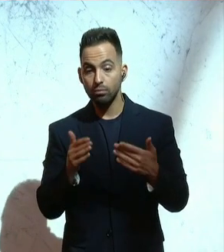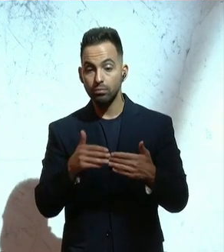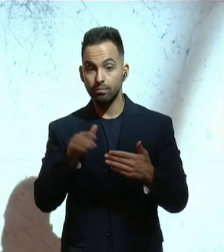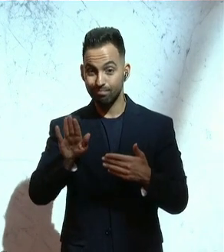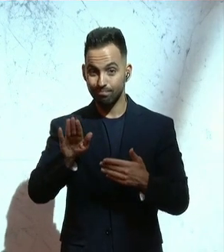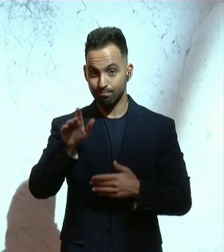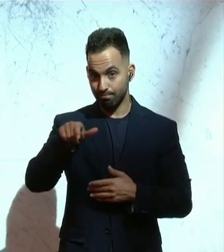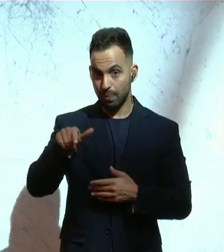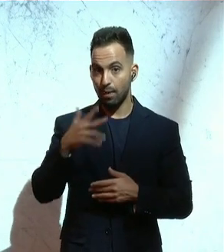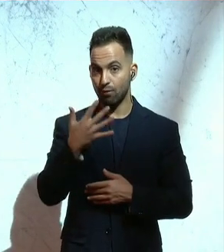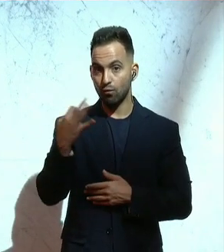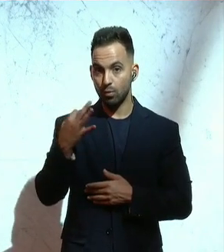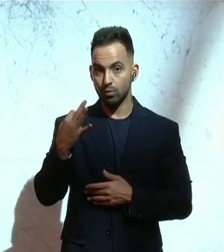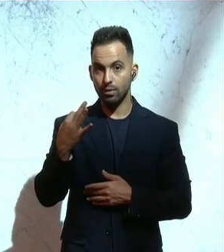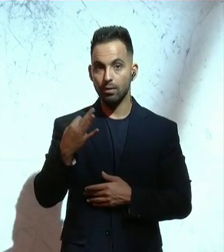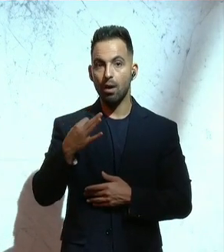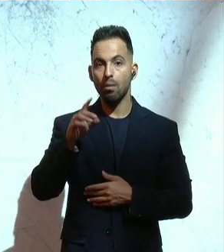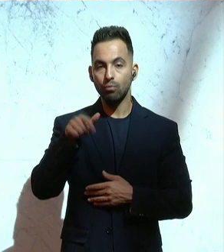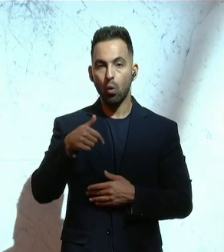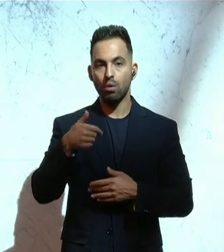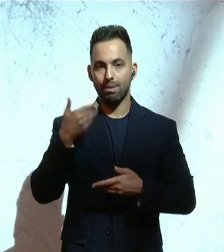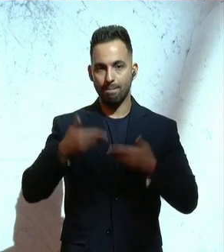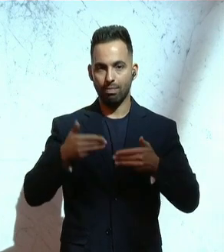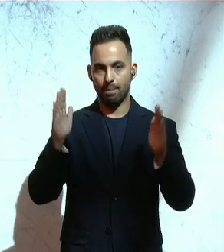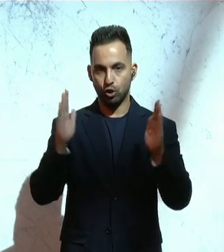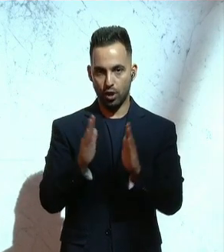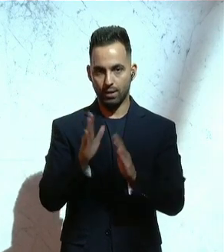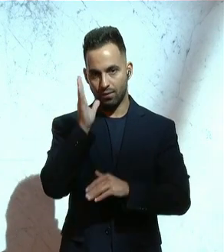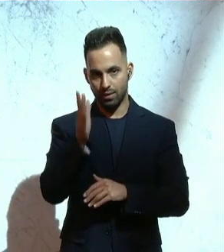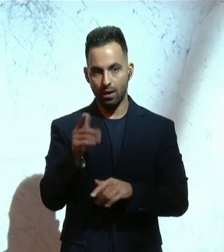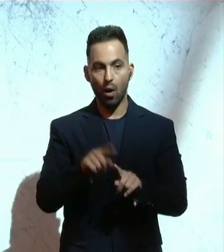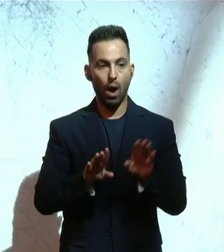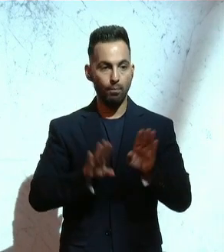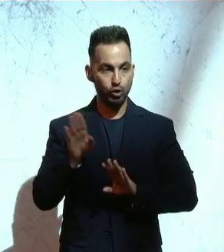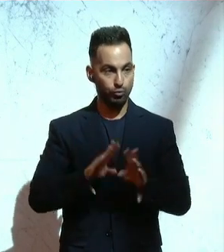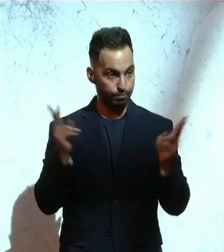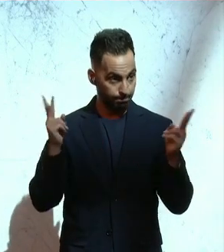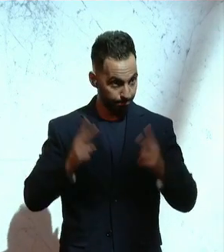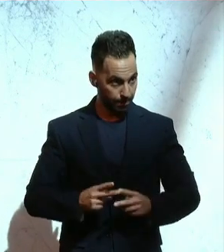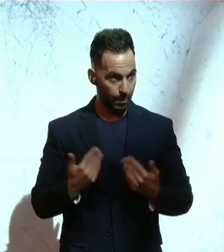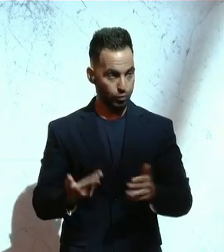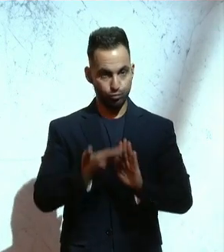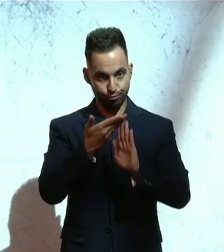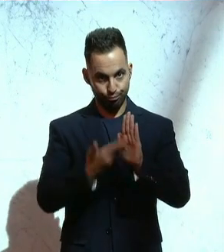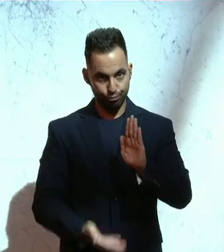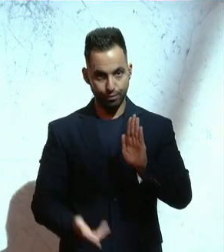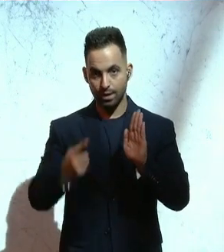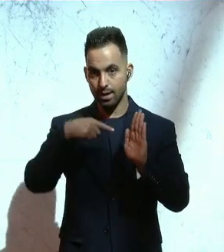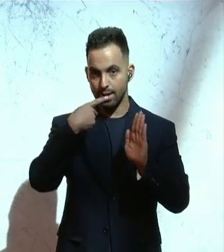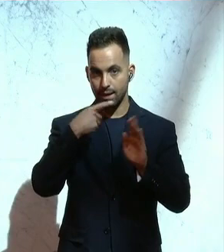deren Redezeit auf fünf Minuten jede Debatte beschränkt. Und wir kommen gleich zur Abstimmung über die soeben dargelegte